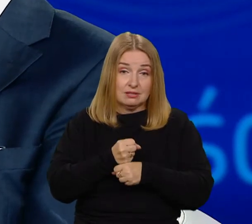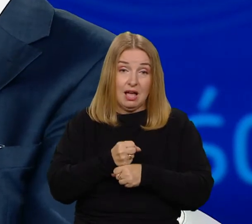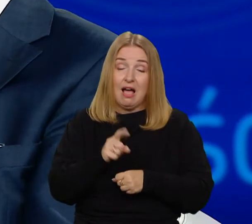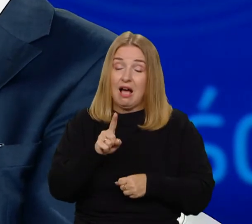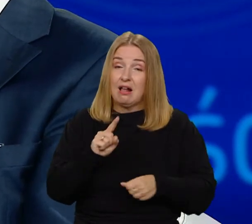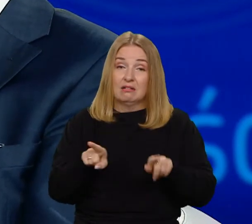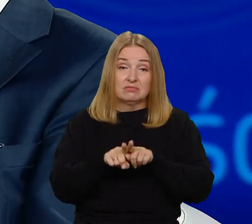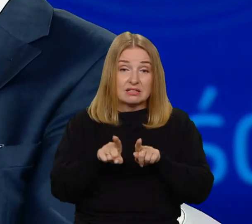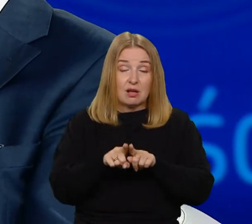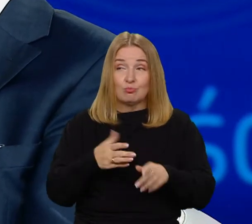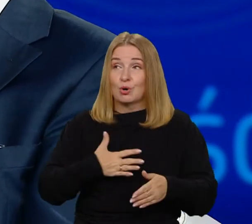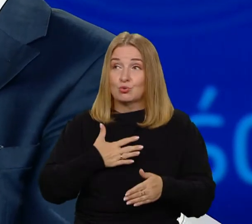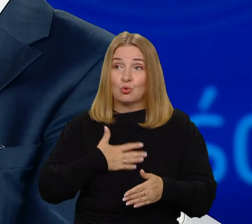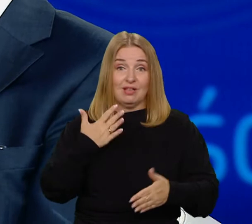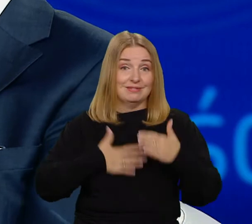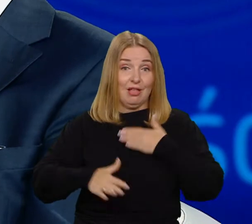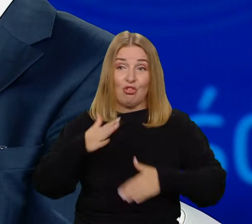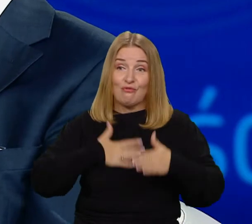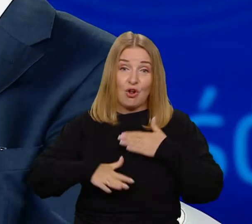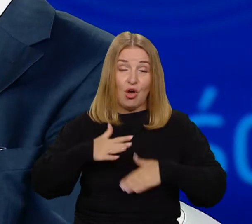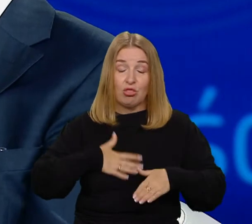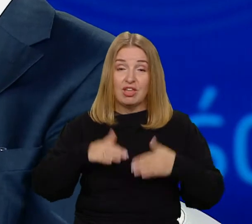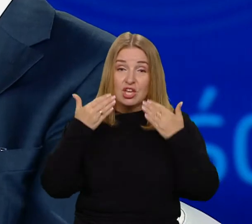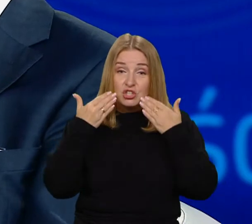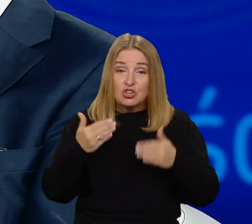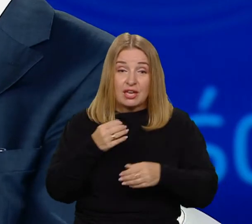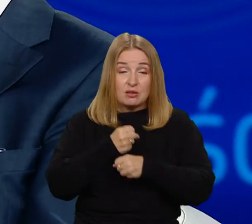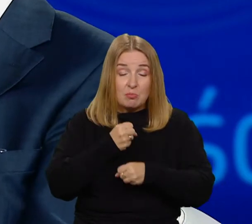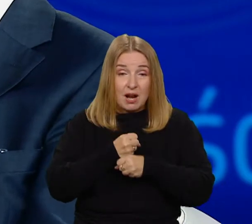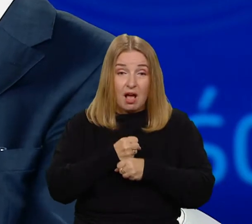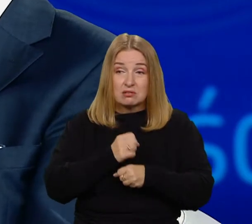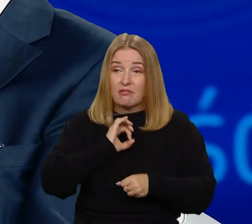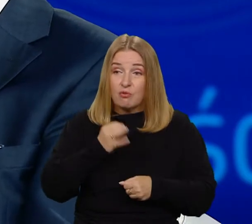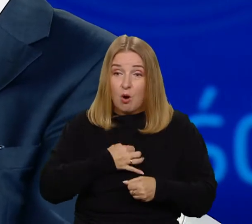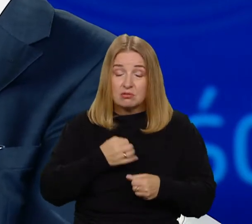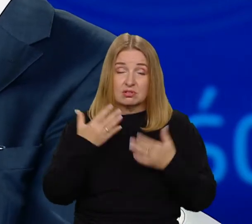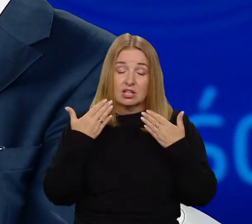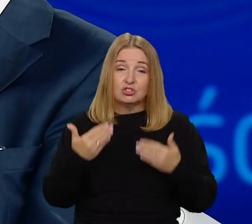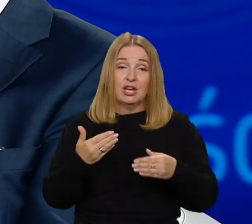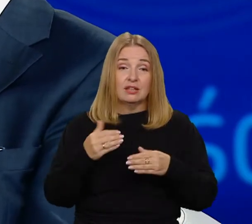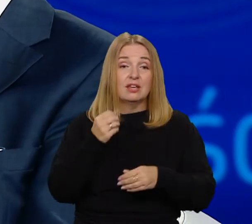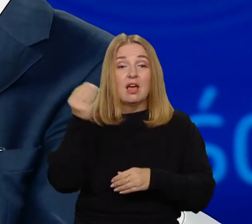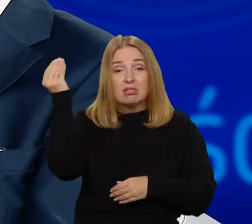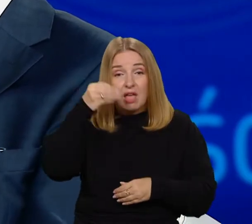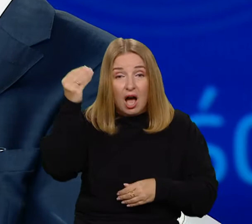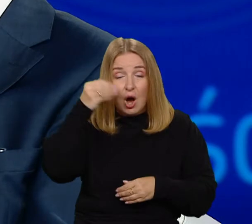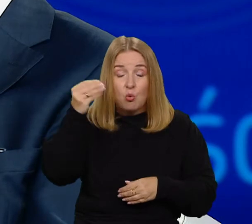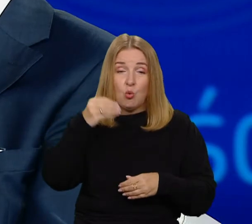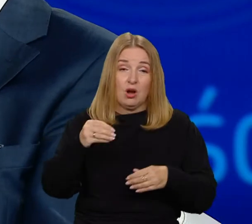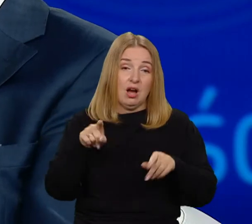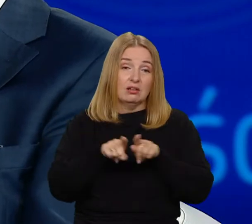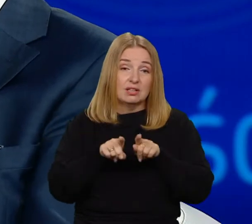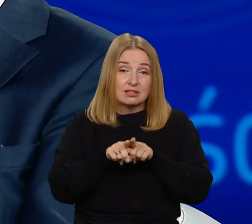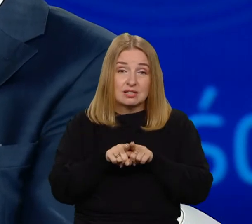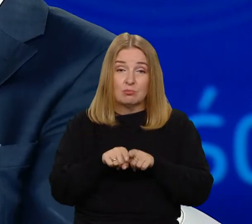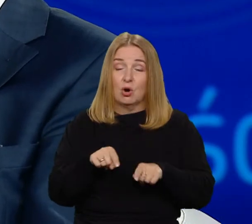że coś zdobyłem dzięki własnej pracy intelektualnej albo pracy, często zapominamy, że również praca manualna